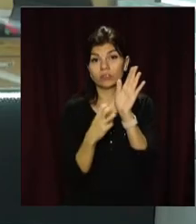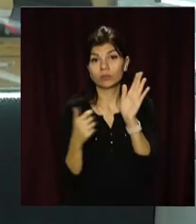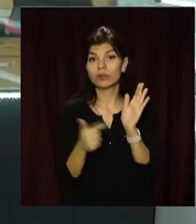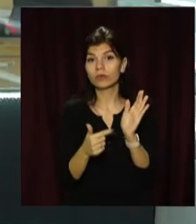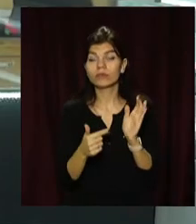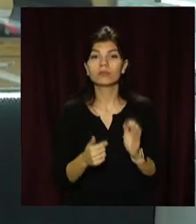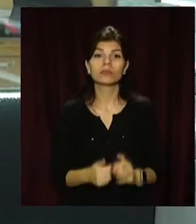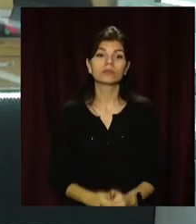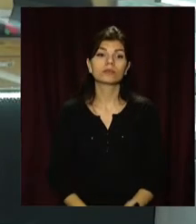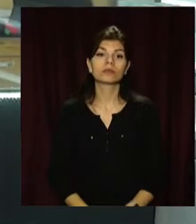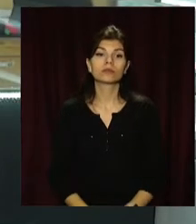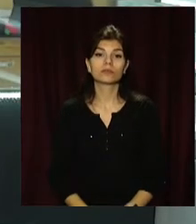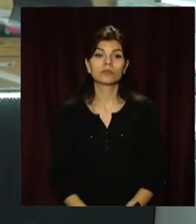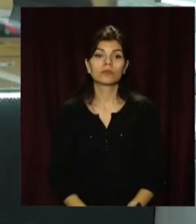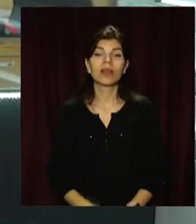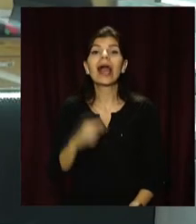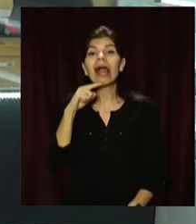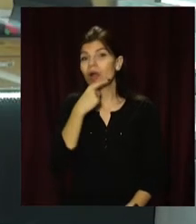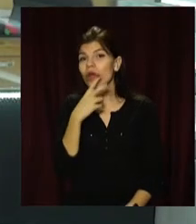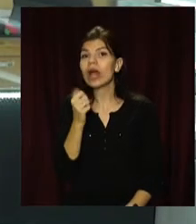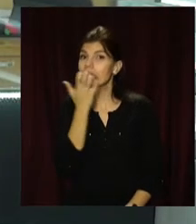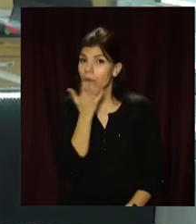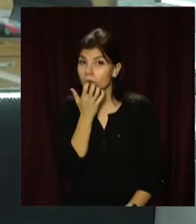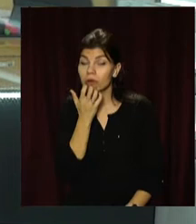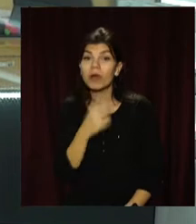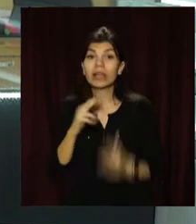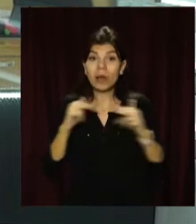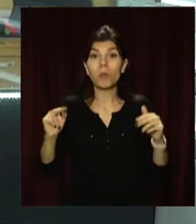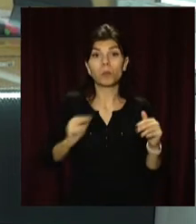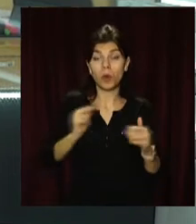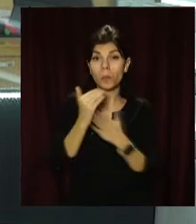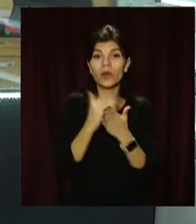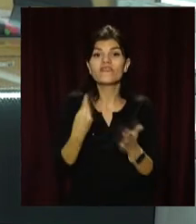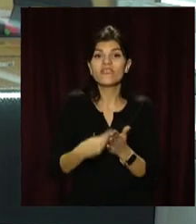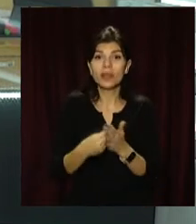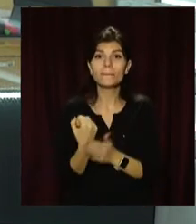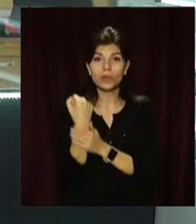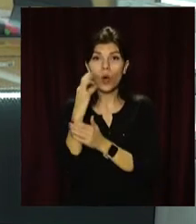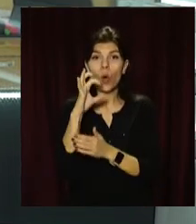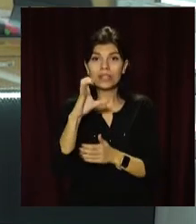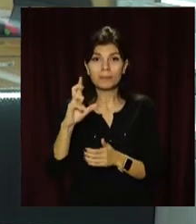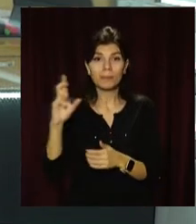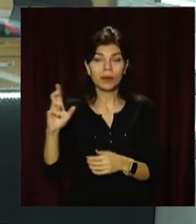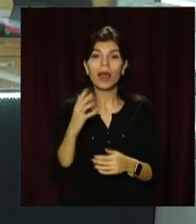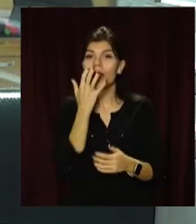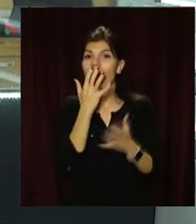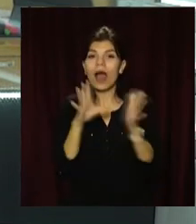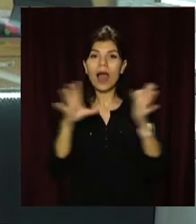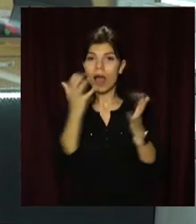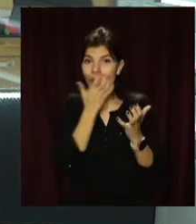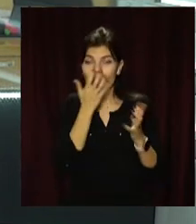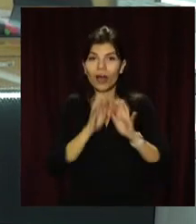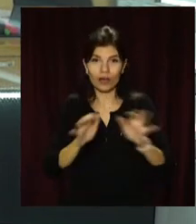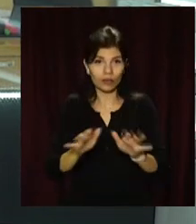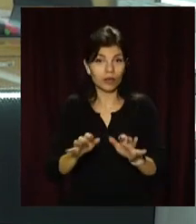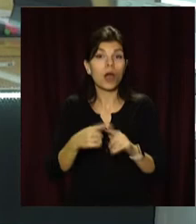Економія на теплі. У Дніпрі запрацювала програма фінансової підтримки ОСББ – енергоефективна оселя. Скористатися нею мають право